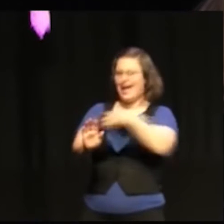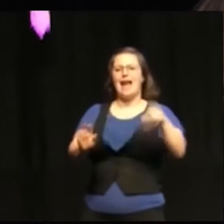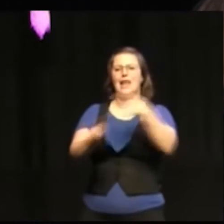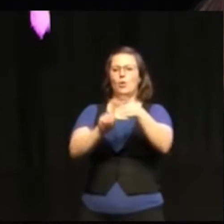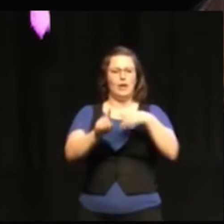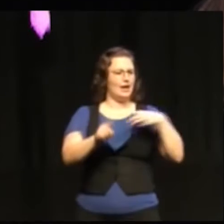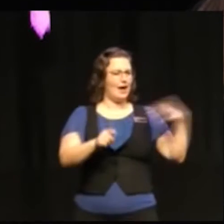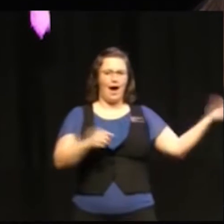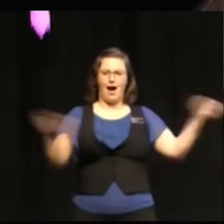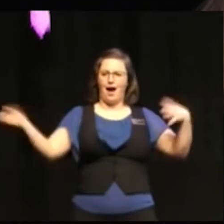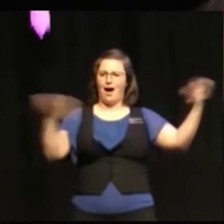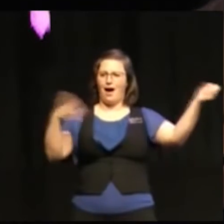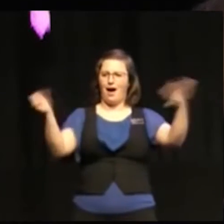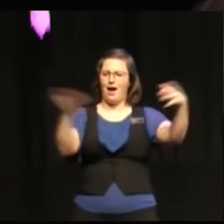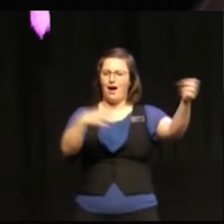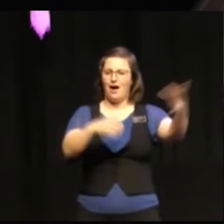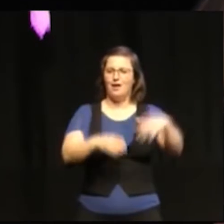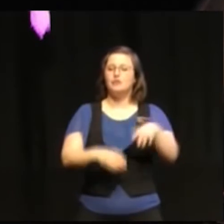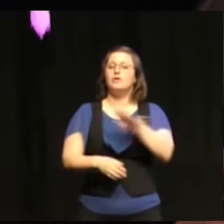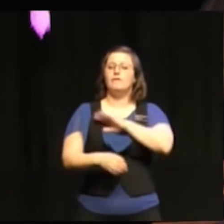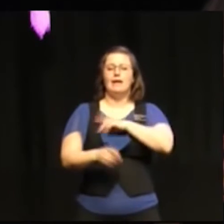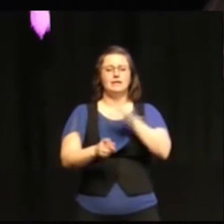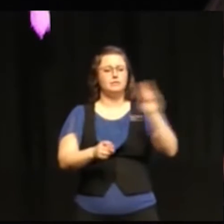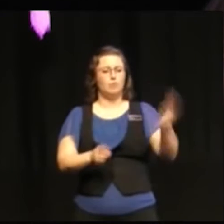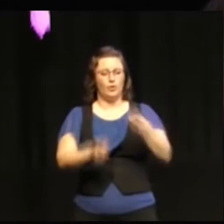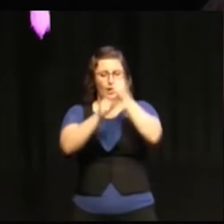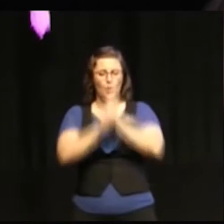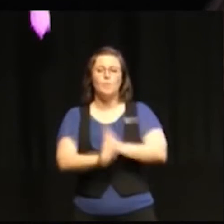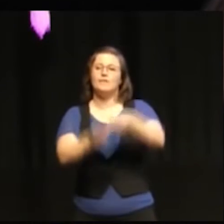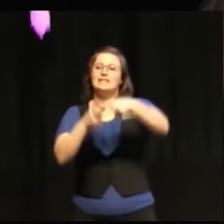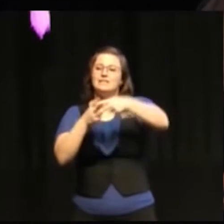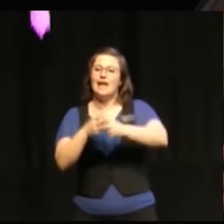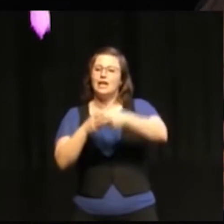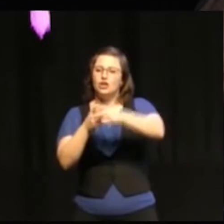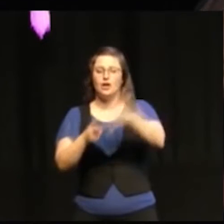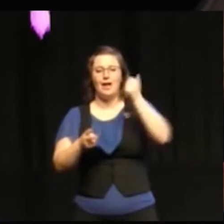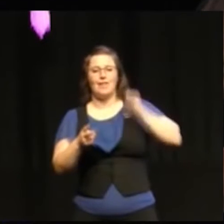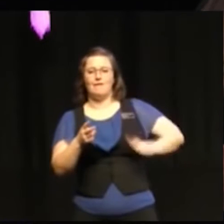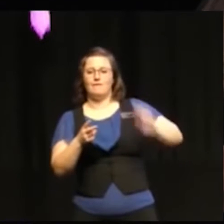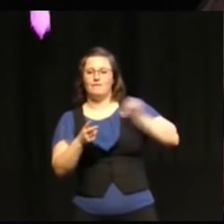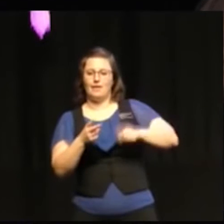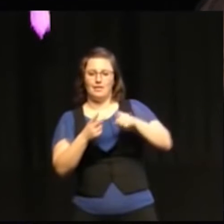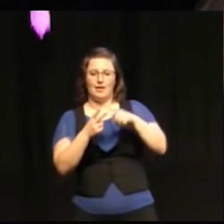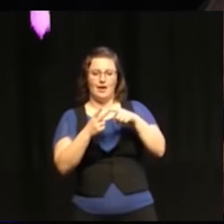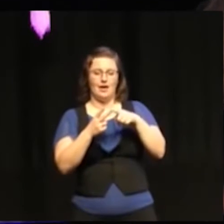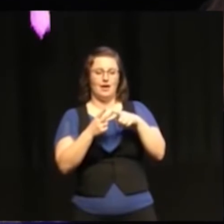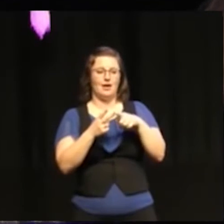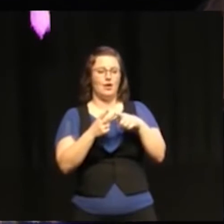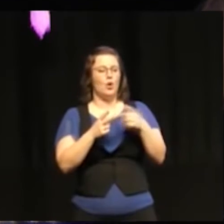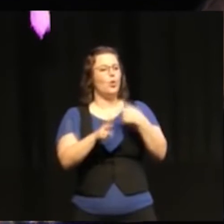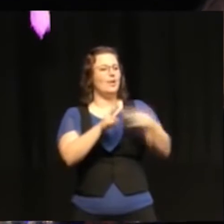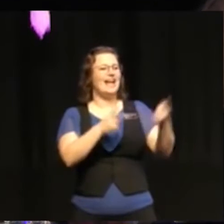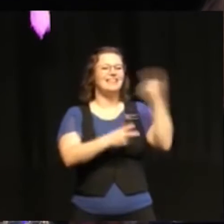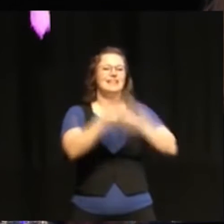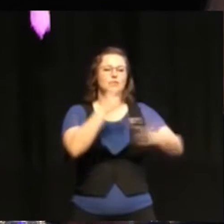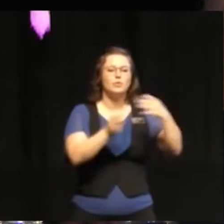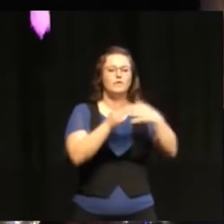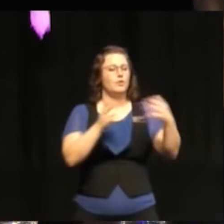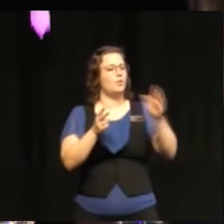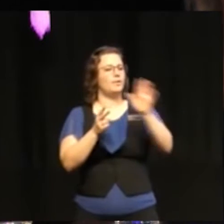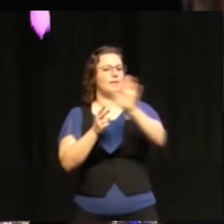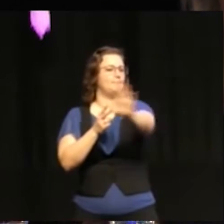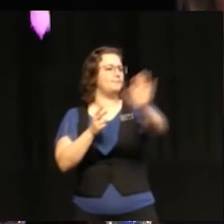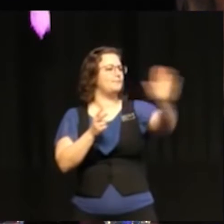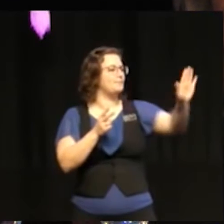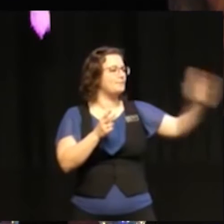Så det fanns både uppföljningsmekanismer att dra på och diskussioner från olika